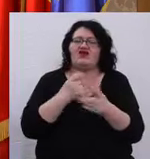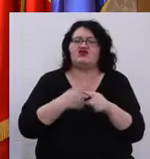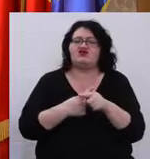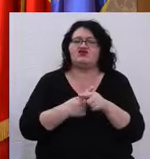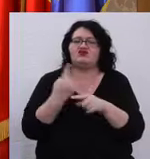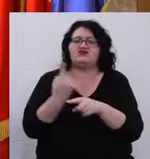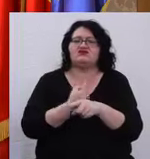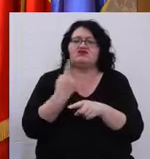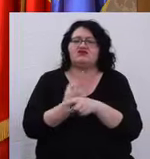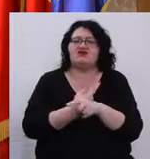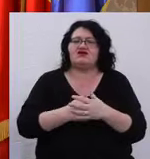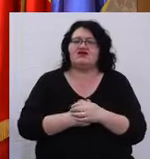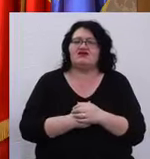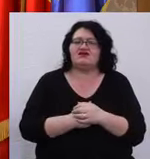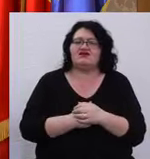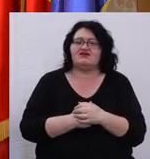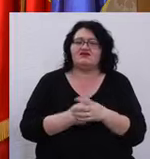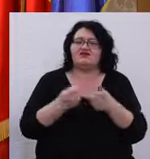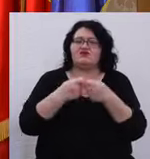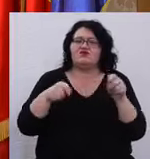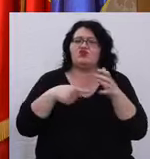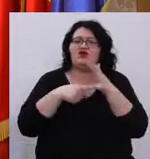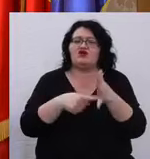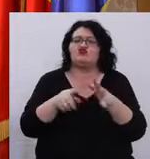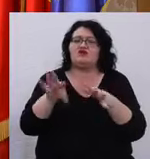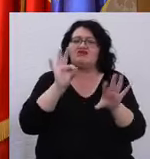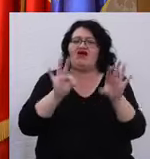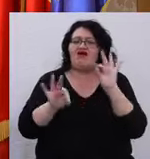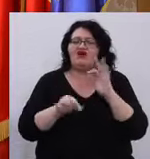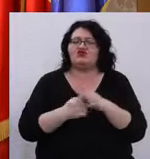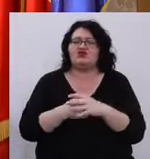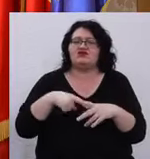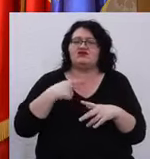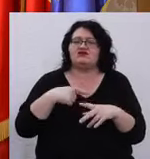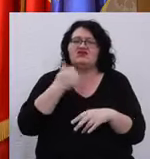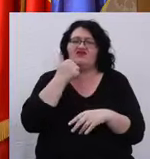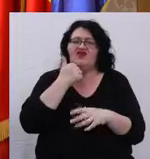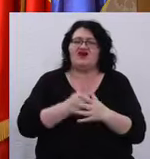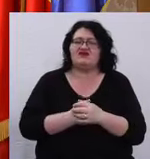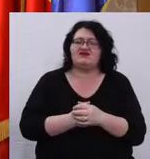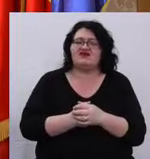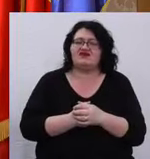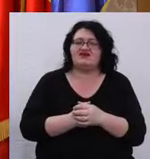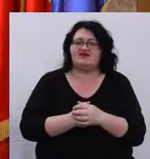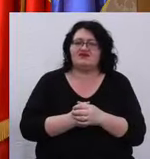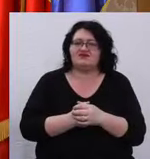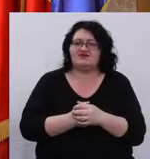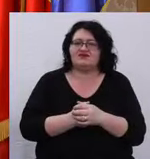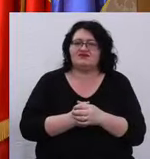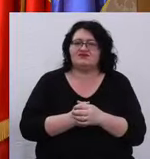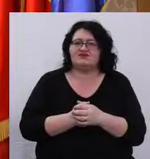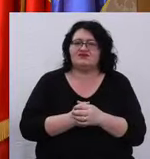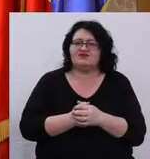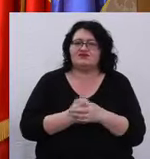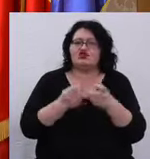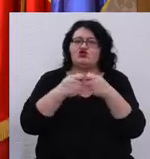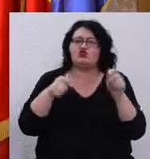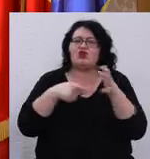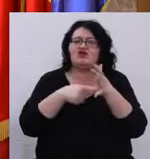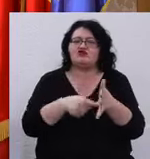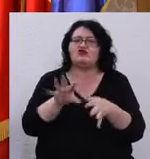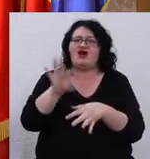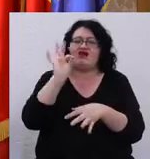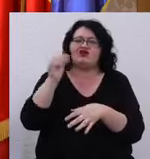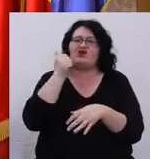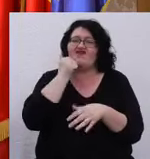și străini. Toate aceste alegeri sunt false. Și toate aceste